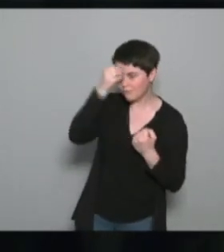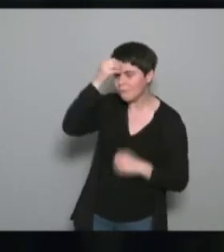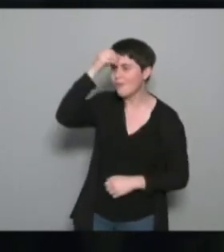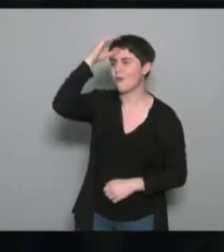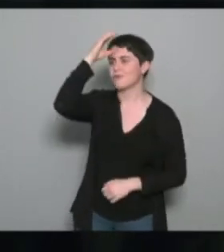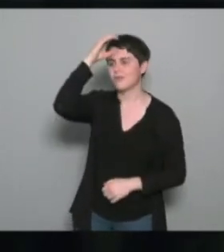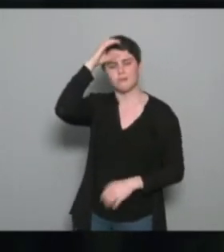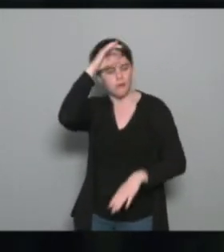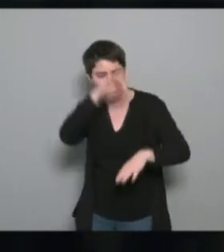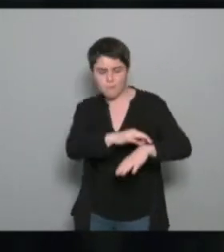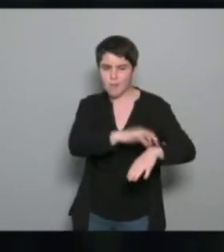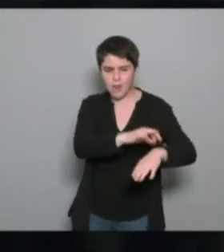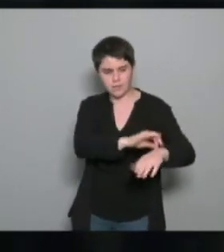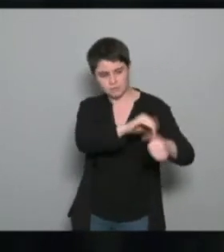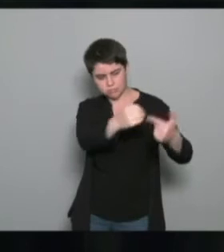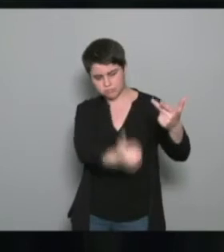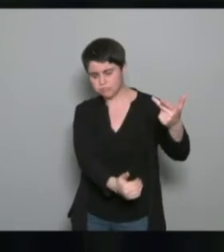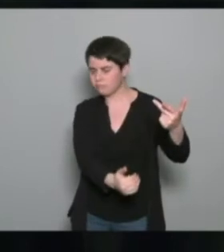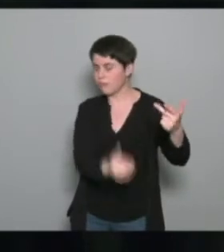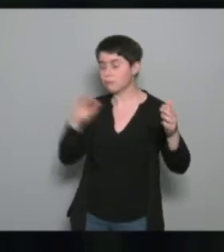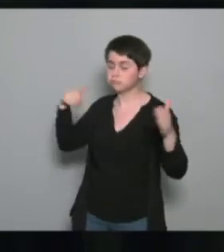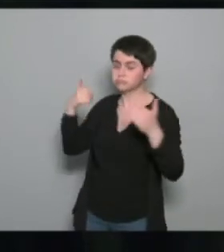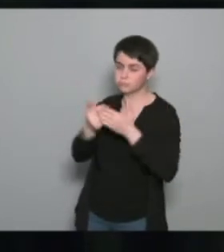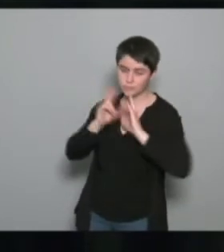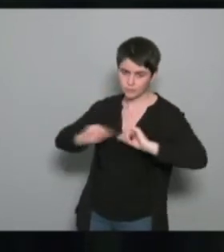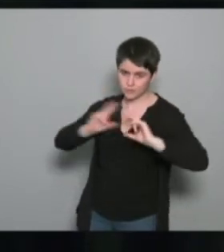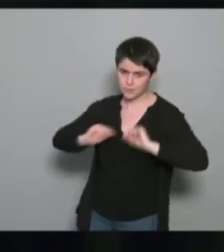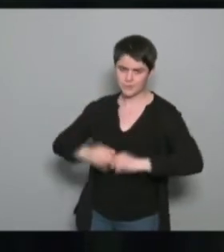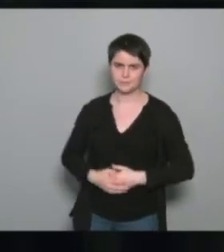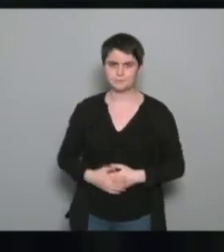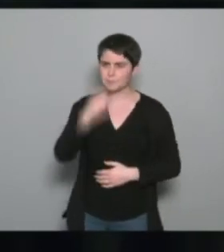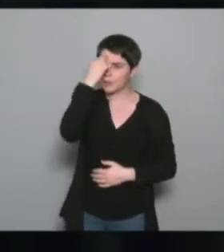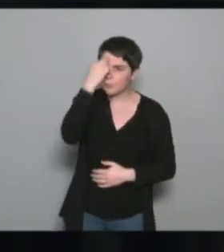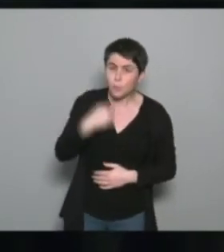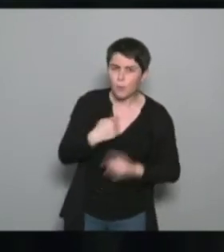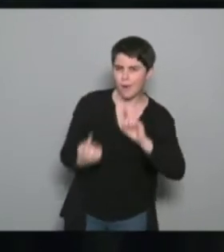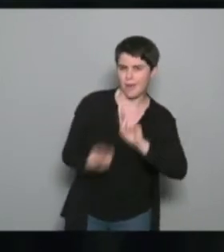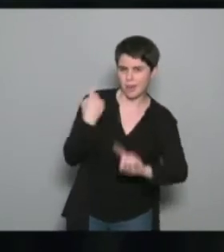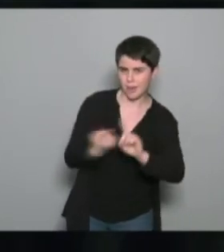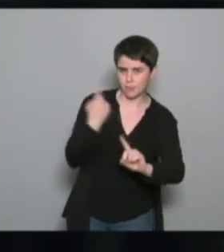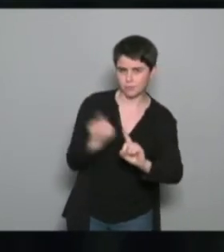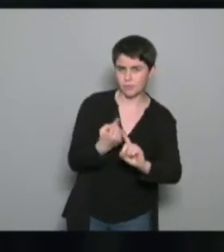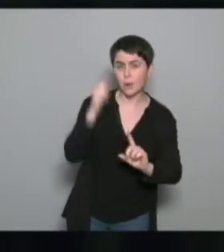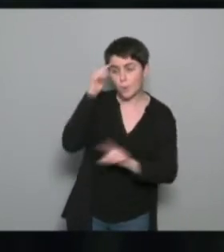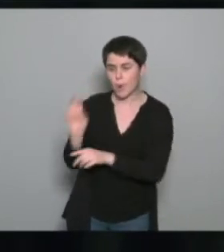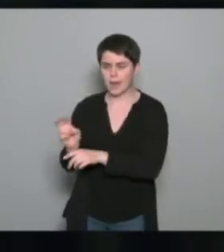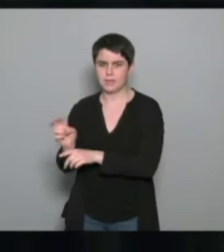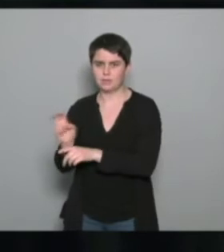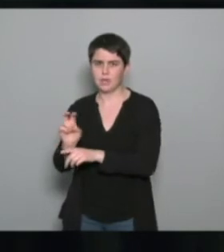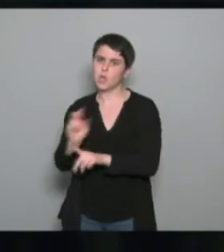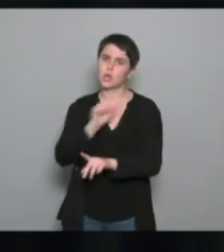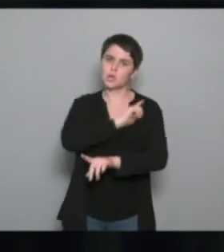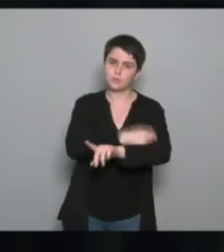tout ce dont on a parlé jusqu'à présent. Pour moi, ce qui est vraiment important pour un éducateur qui travaille sur le sport santé, c'est l'adaptabilité.